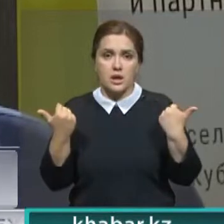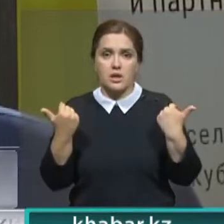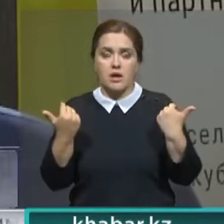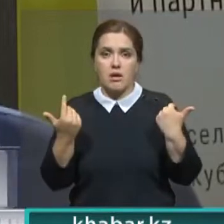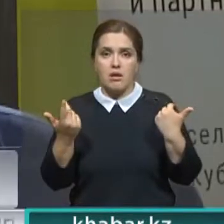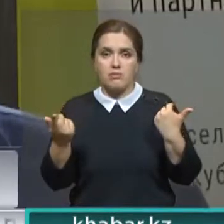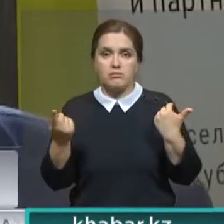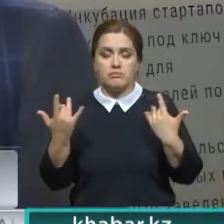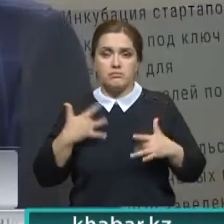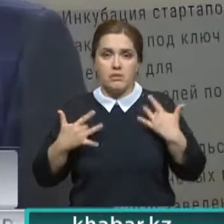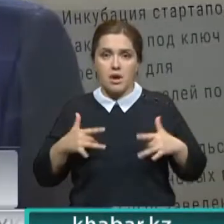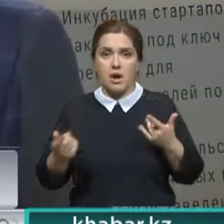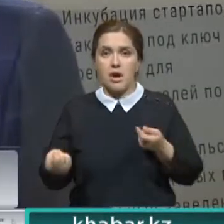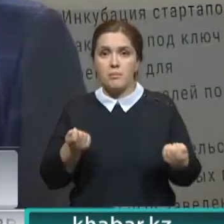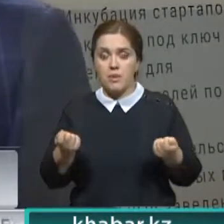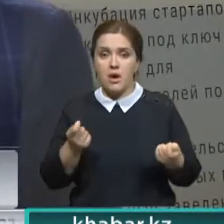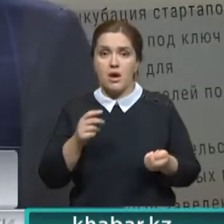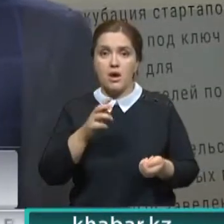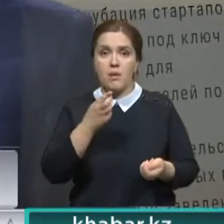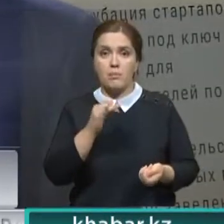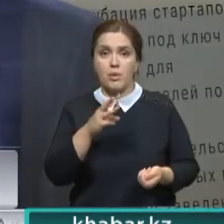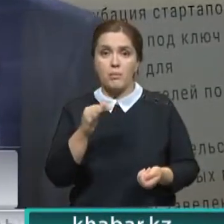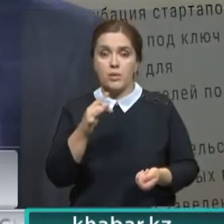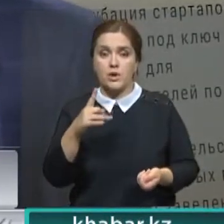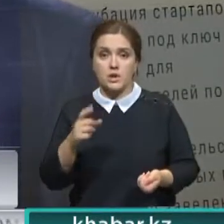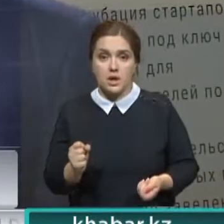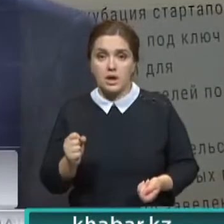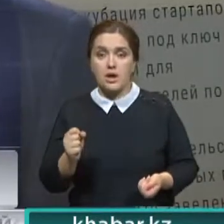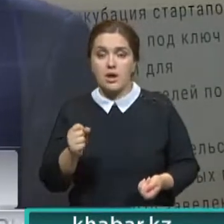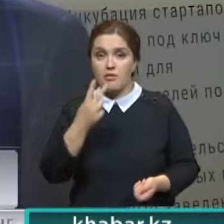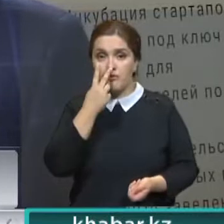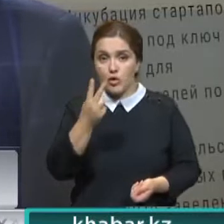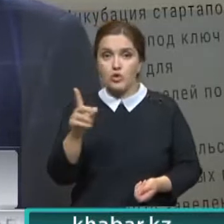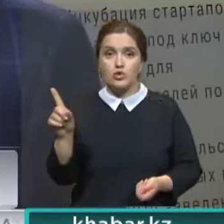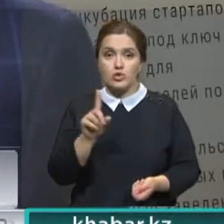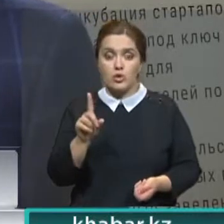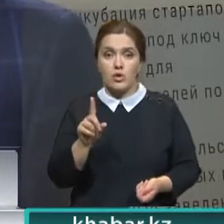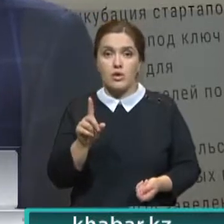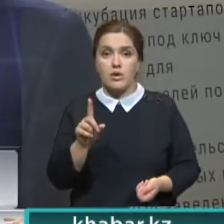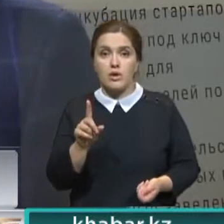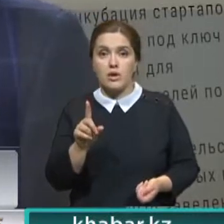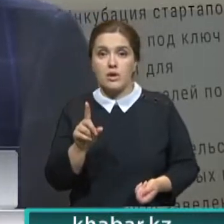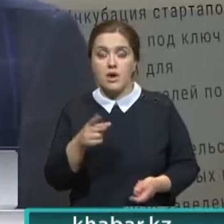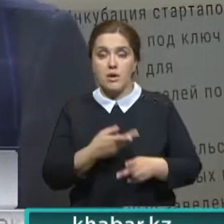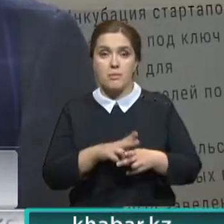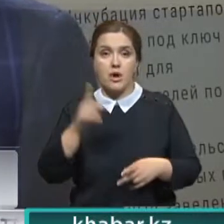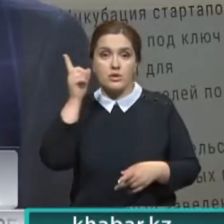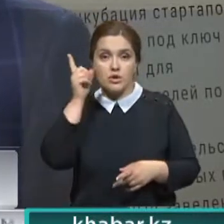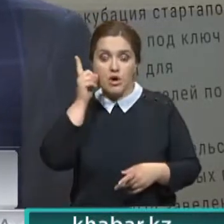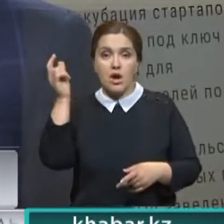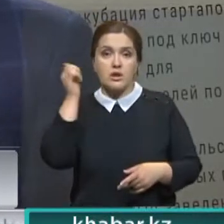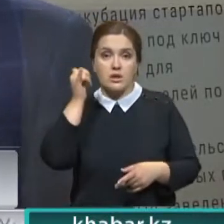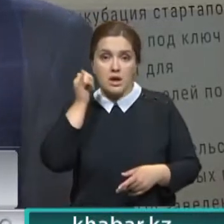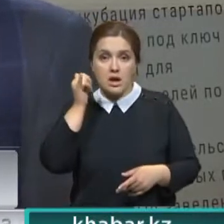оправданий операторам, потому что кейс БМРЗ показывает то, что мобильные операторы иногда